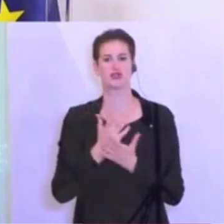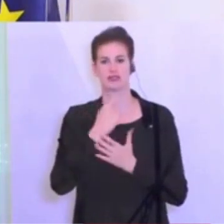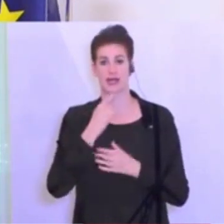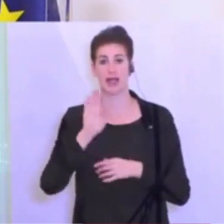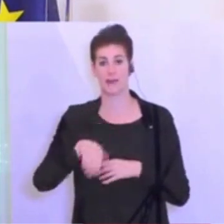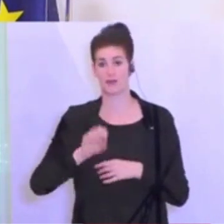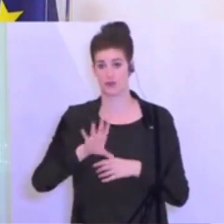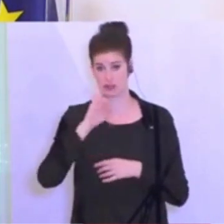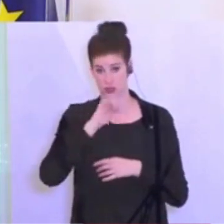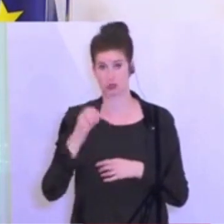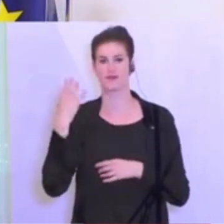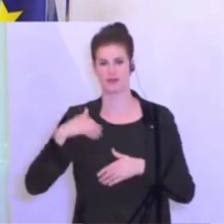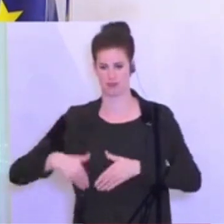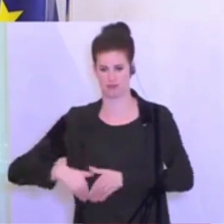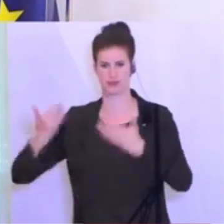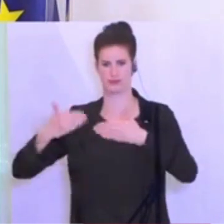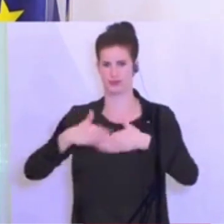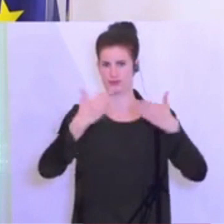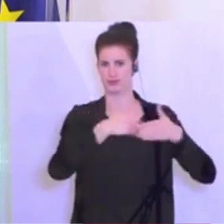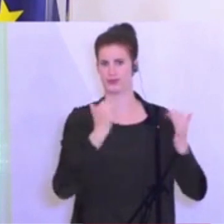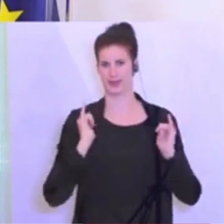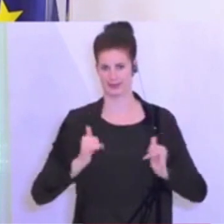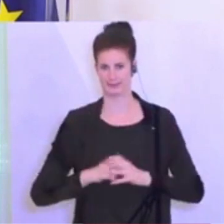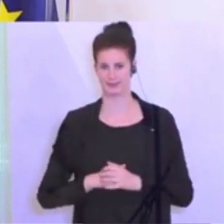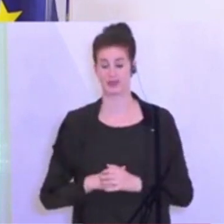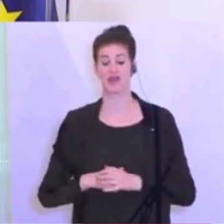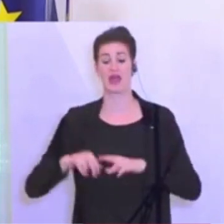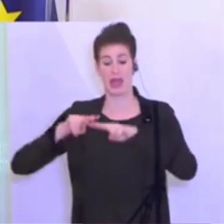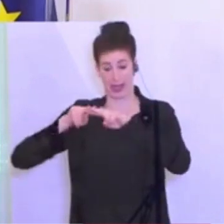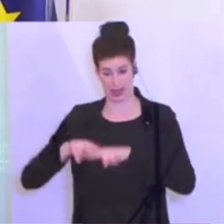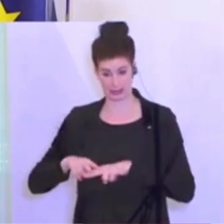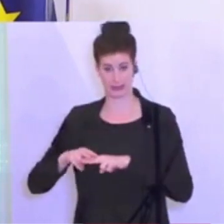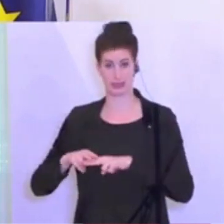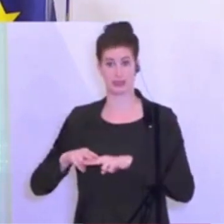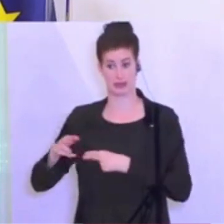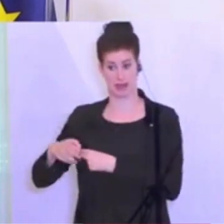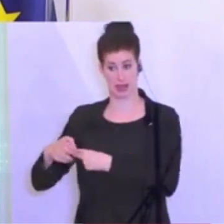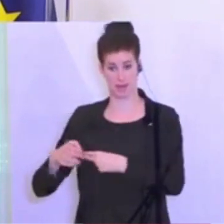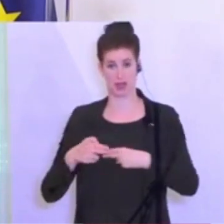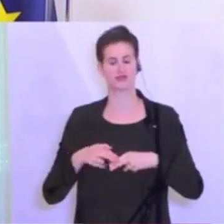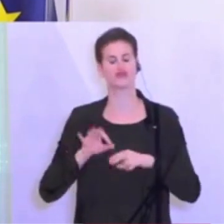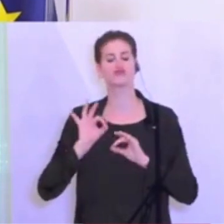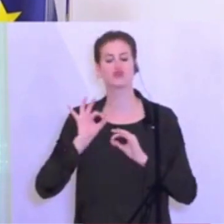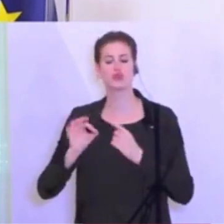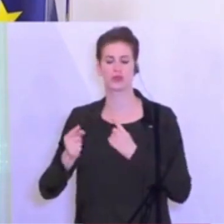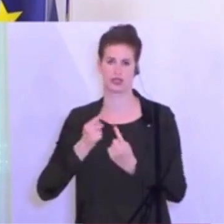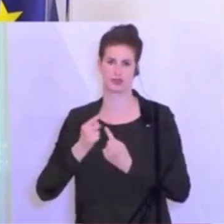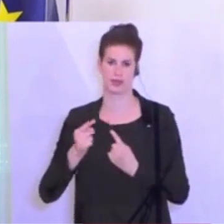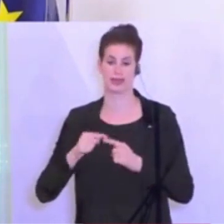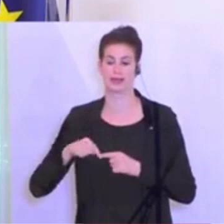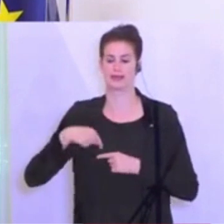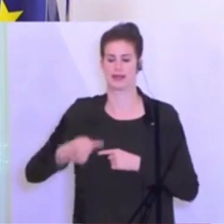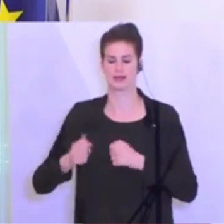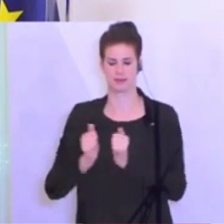vollständig wieder aufgehen sollen. Wir sind mit unseren allen anderen Nachbarn in sehr guten Gesprächen und es wird nächsten Mittwoch eine